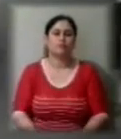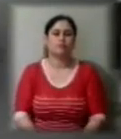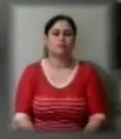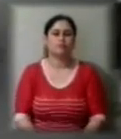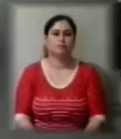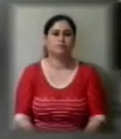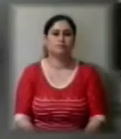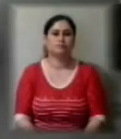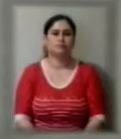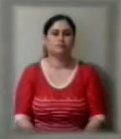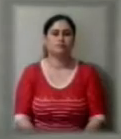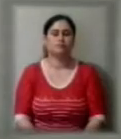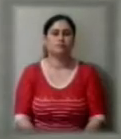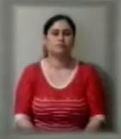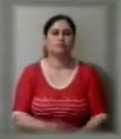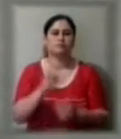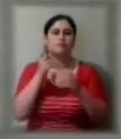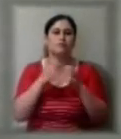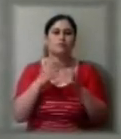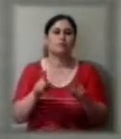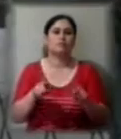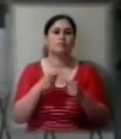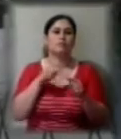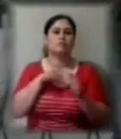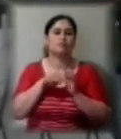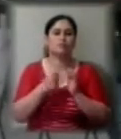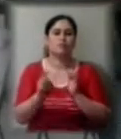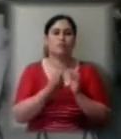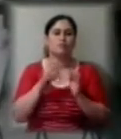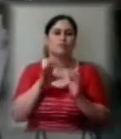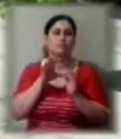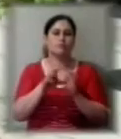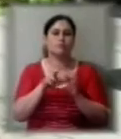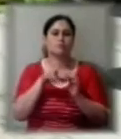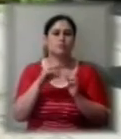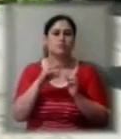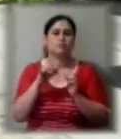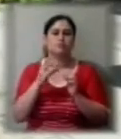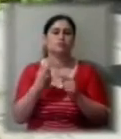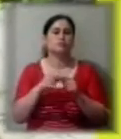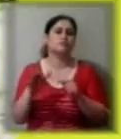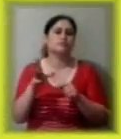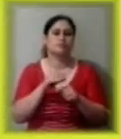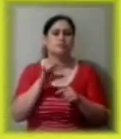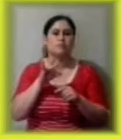На Херсонщині відновили внутрішньообласне автобусне сполучення. Чи усі маршрути доступні?